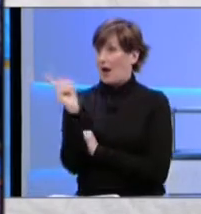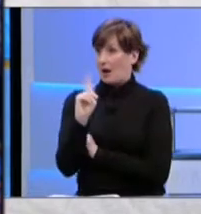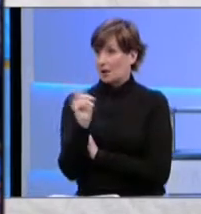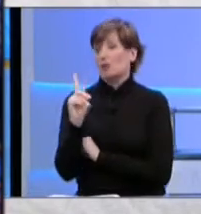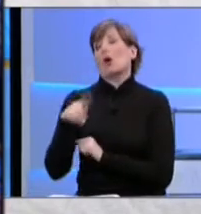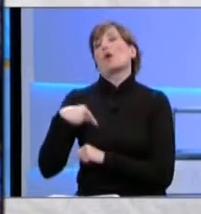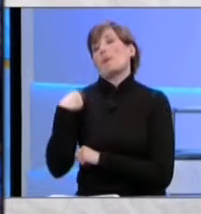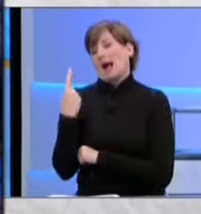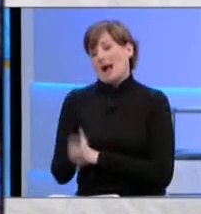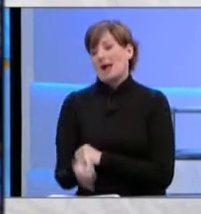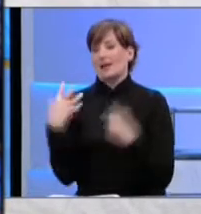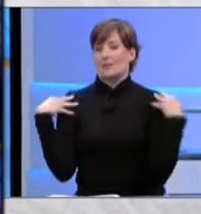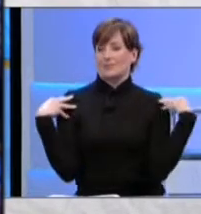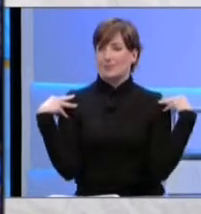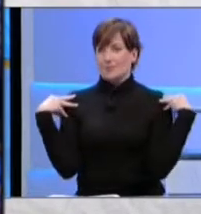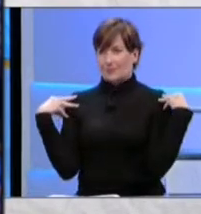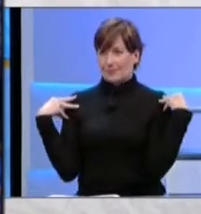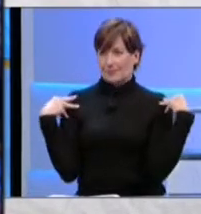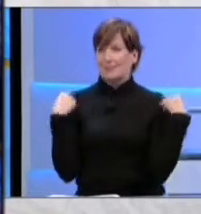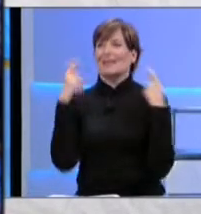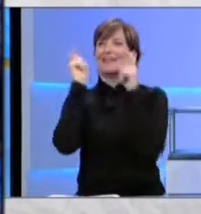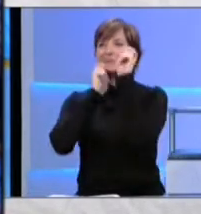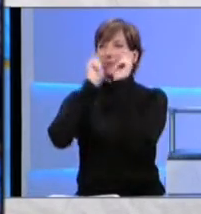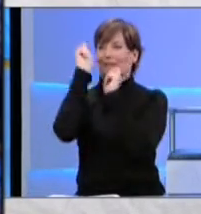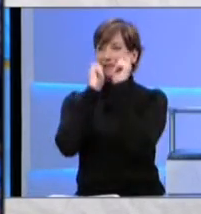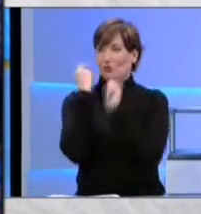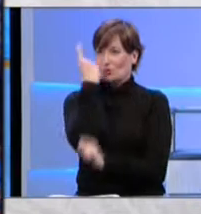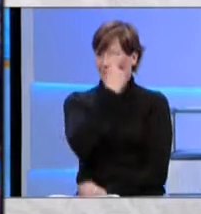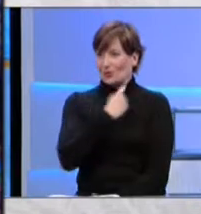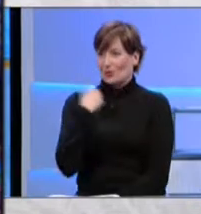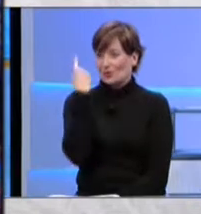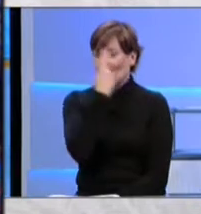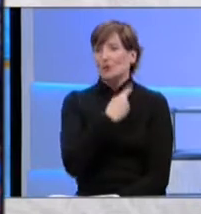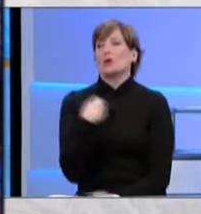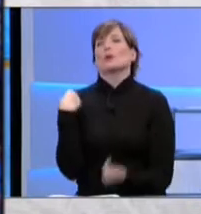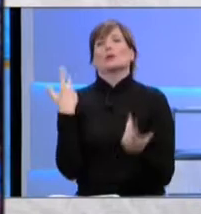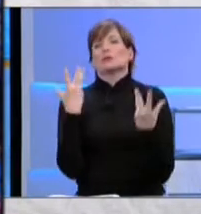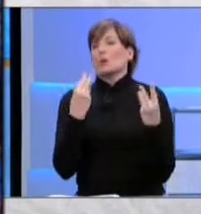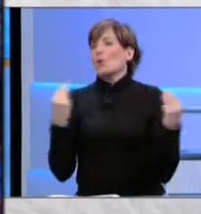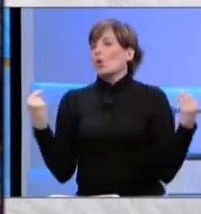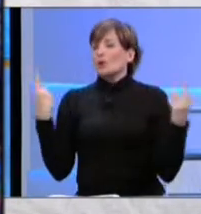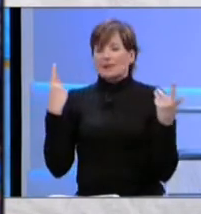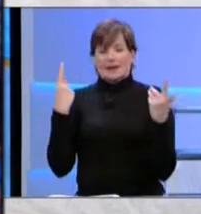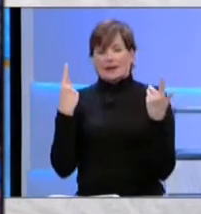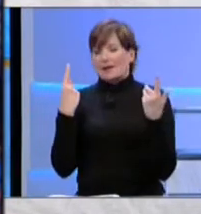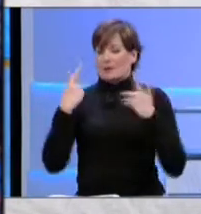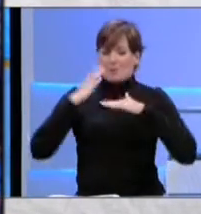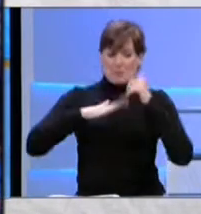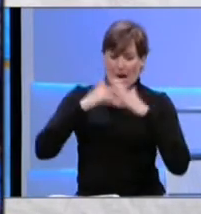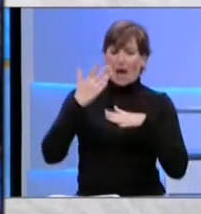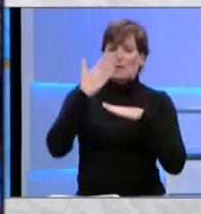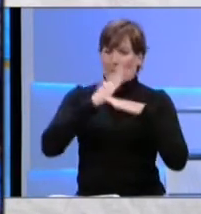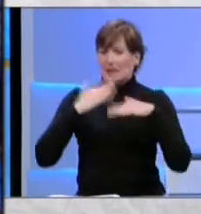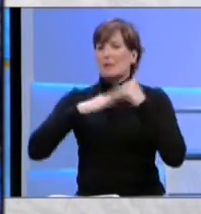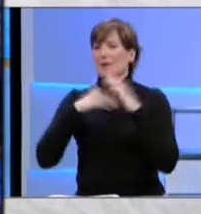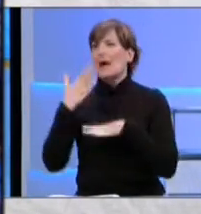fatta anche dalla postura del corpo, dall'espressione facciale, e quindi ci sono tantissimi componenti sia manuali sia